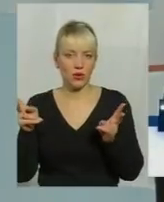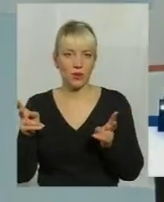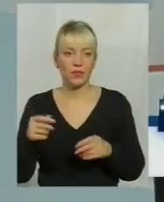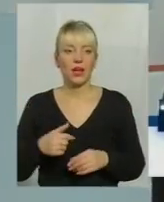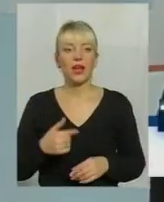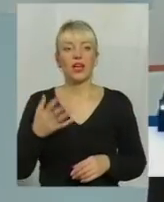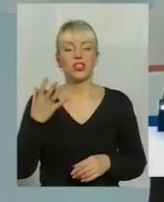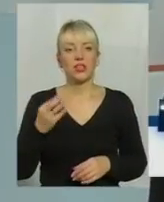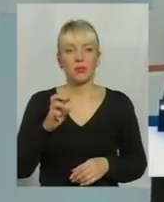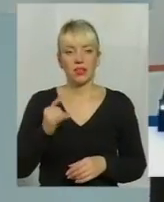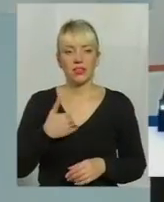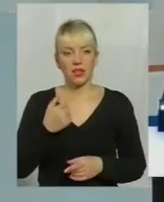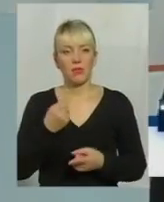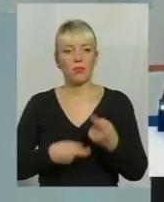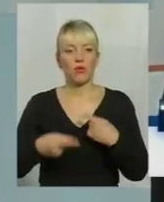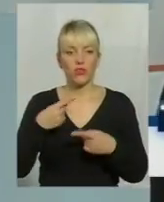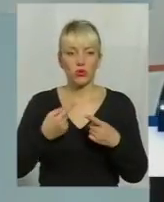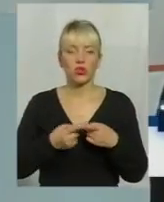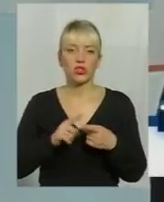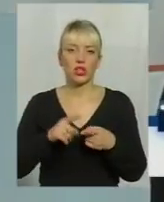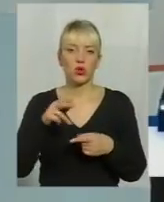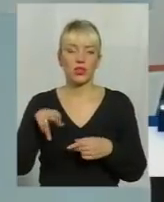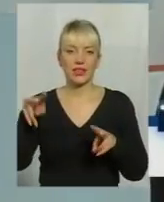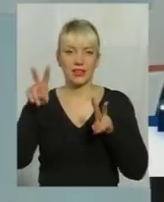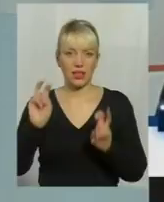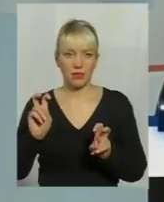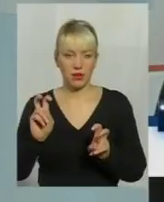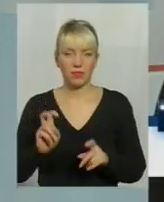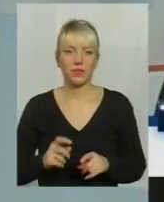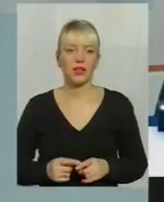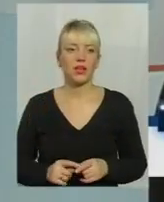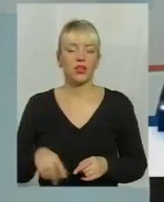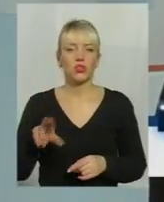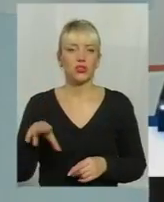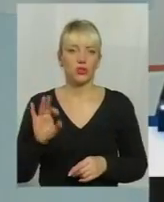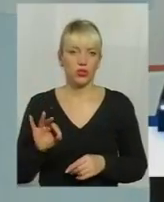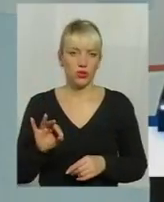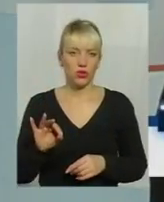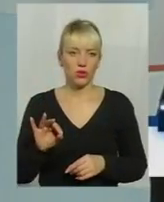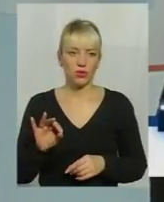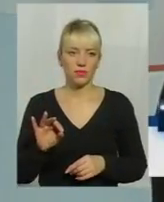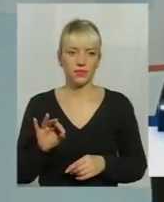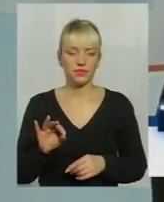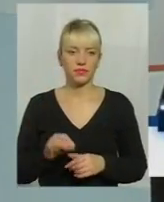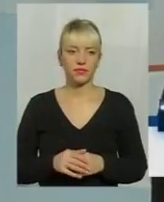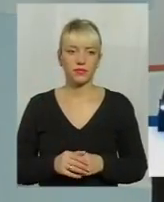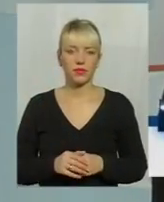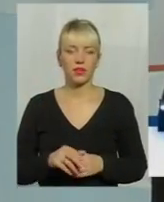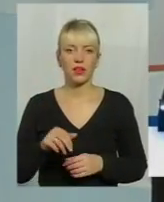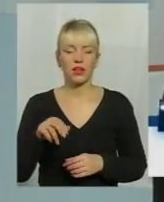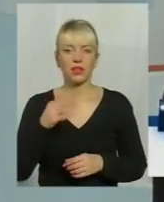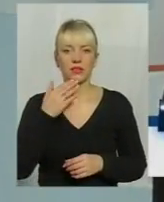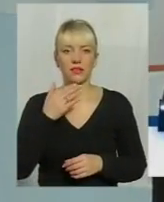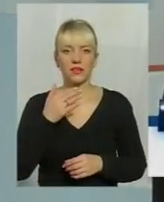я хотіла би трохи повернутися все ж таки до той теми такої упередженості по відношенню до звертання